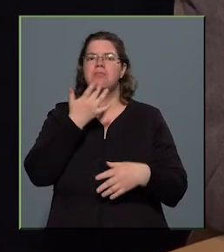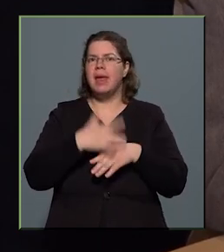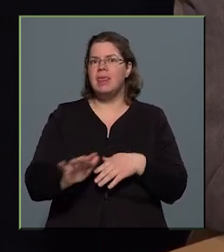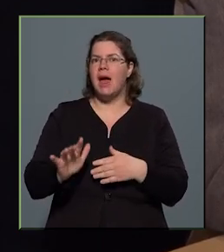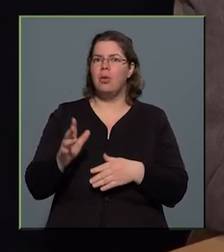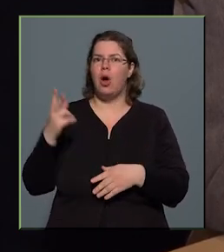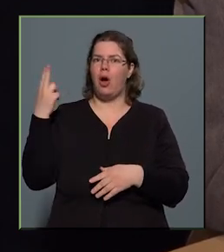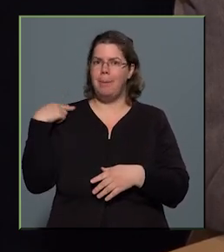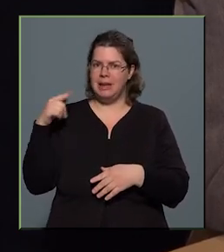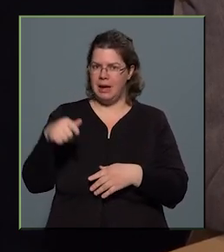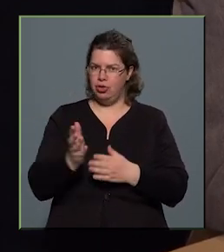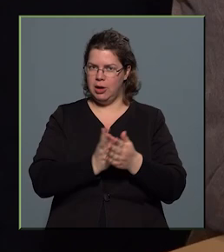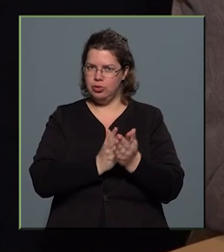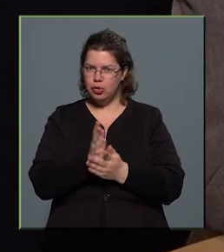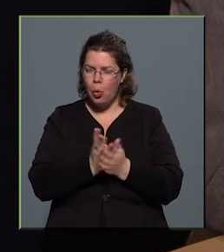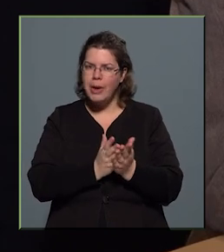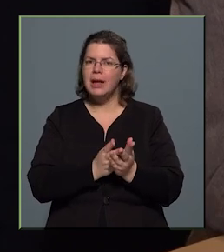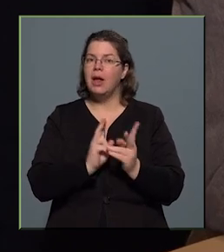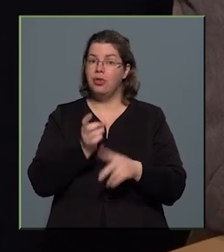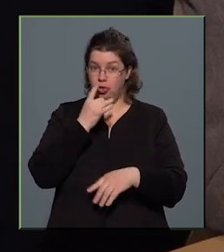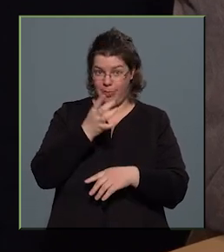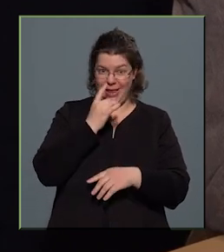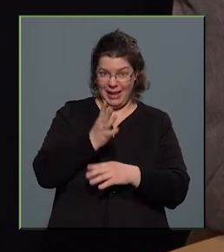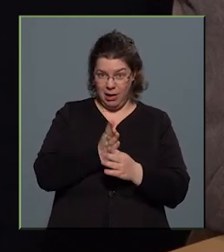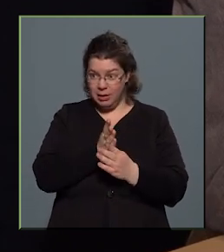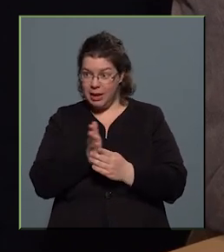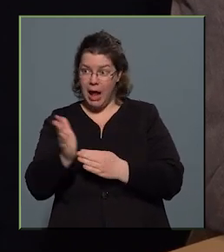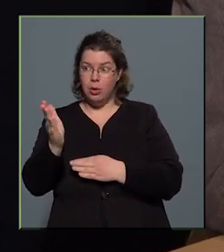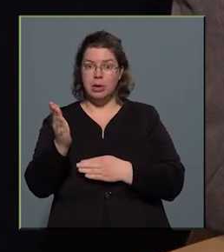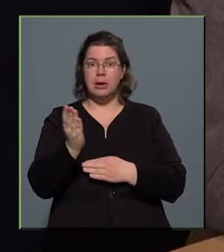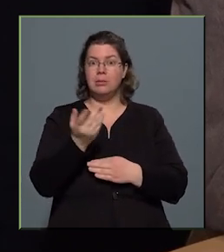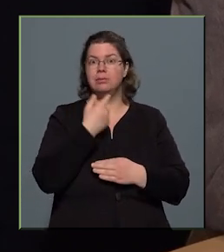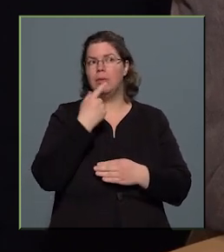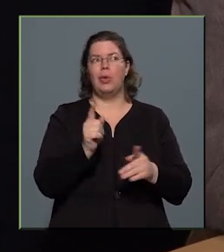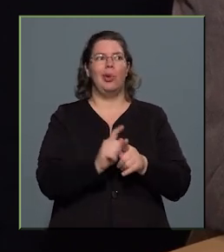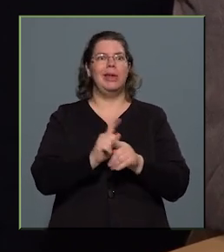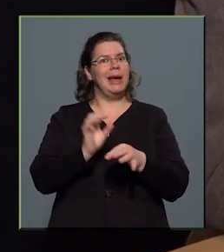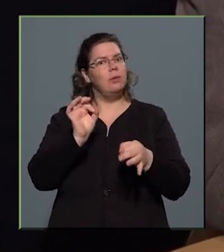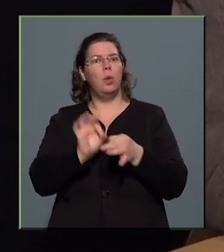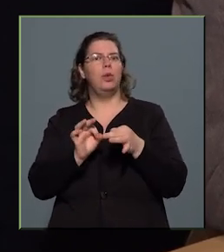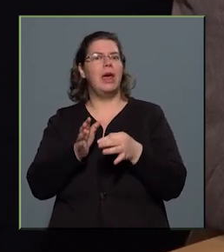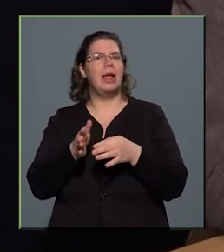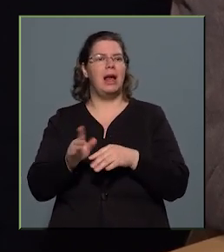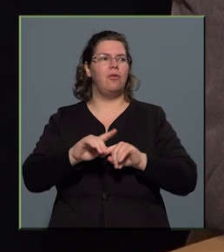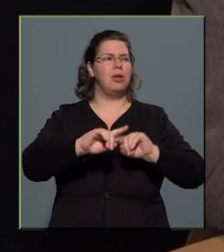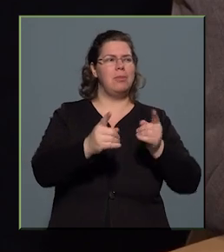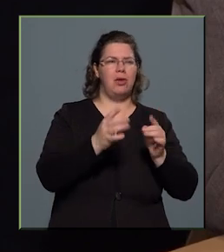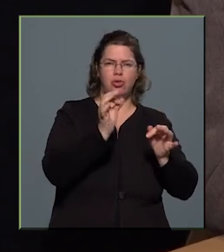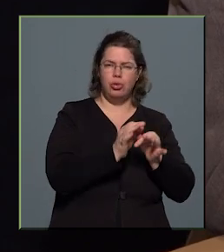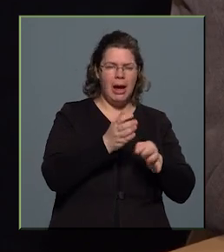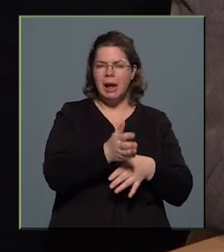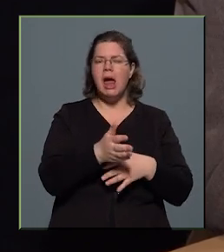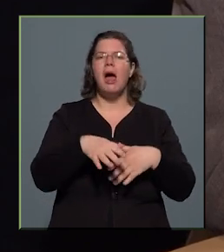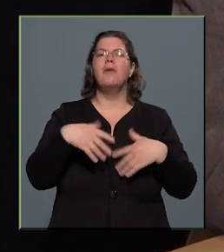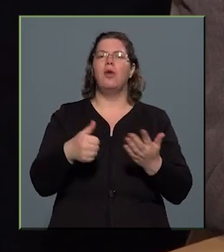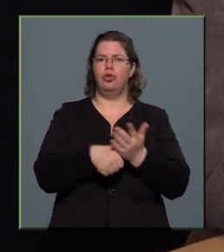kapitányságon szolgál, az specializálódik mondjuk ilyen ügyekre, más ügyekre, vagy pedig